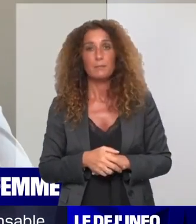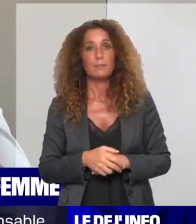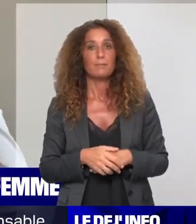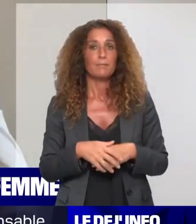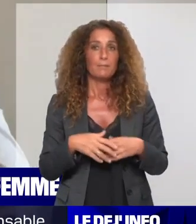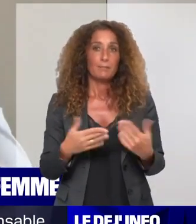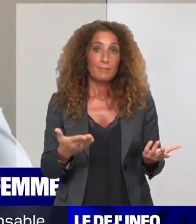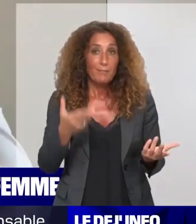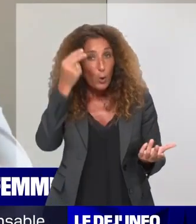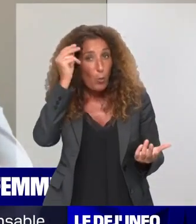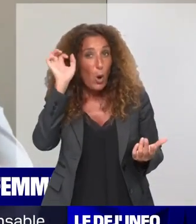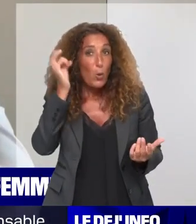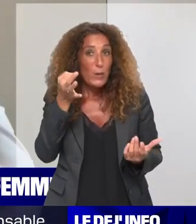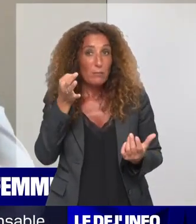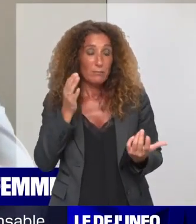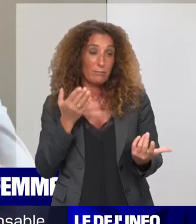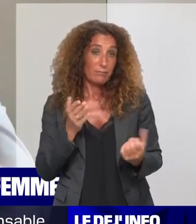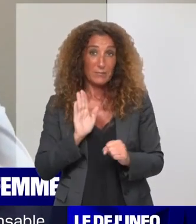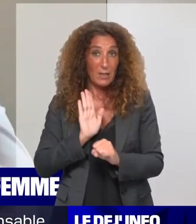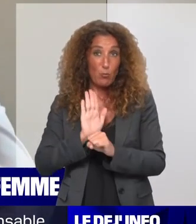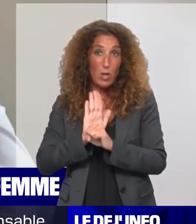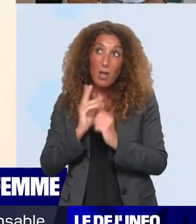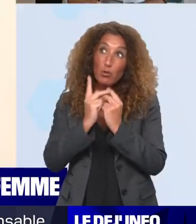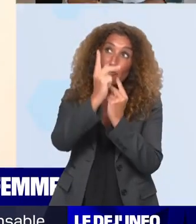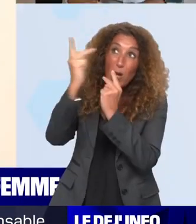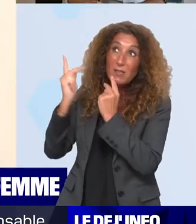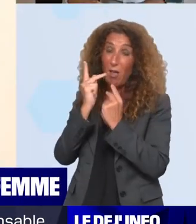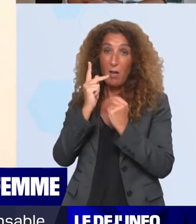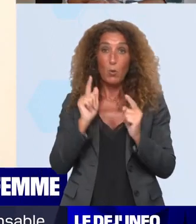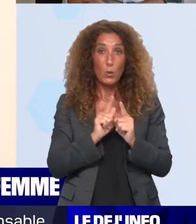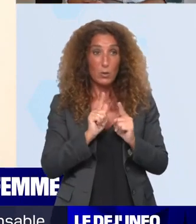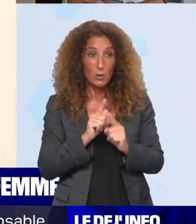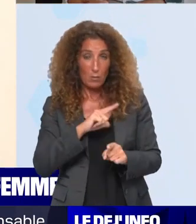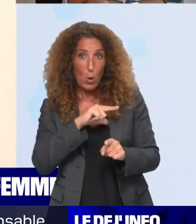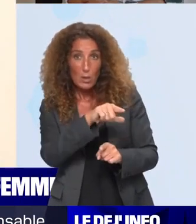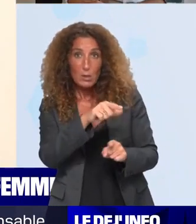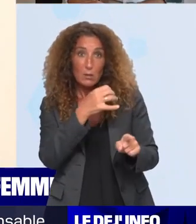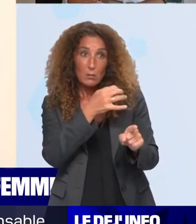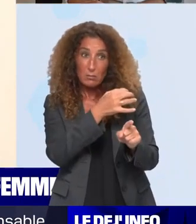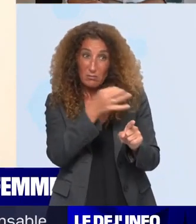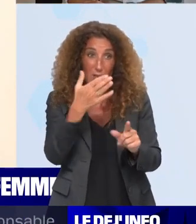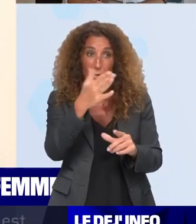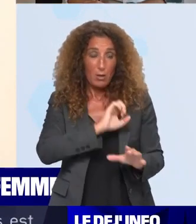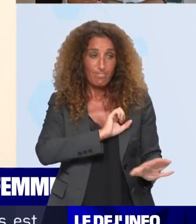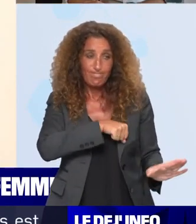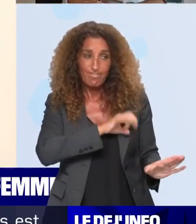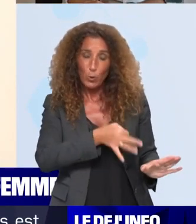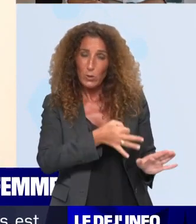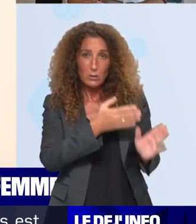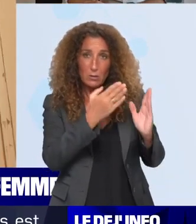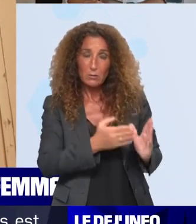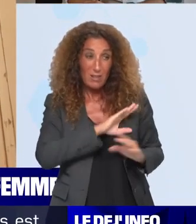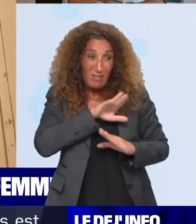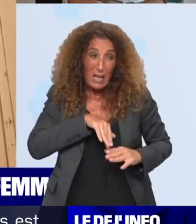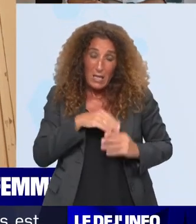On l'entend bien dans le témoignage des voisins, mais également par exemple des policiers, où on parle de compassion, d'un dernier acte d'amour.